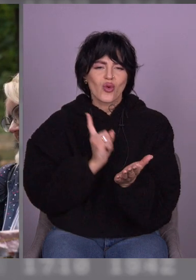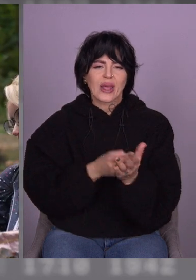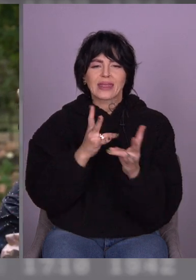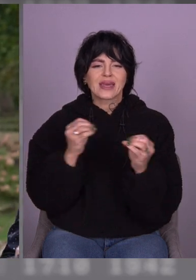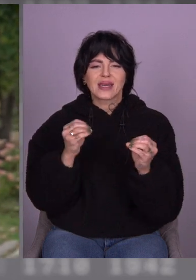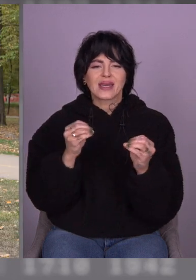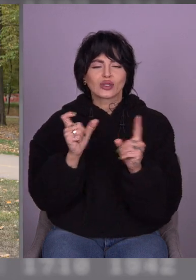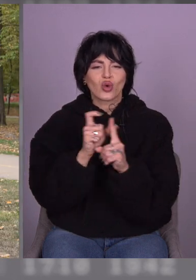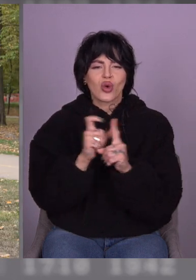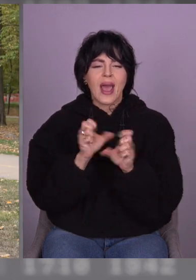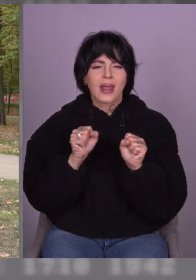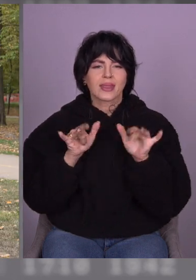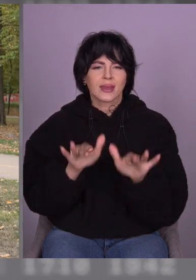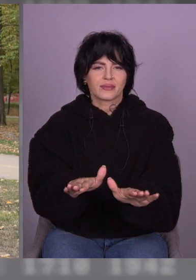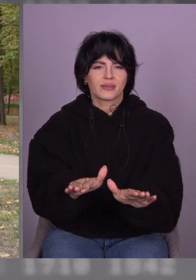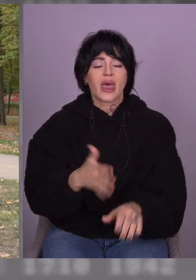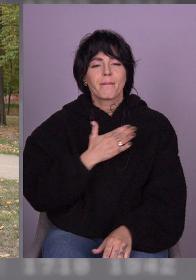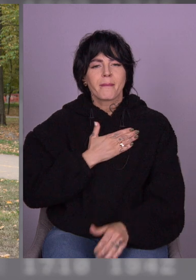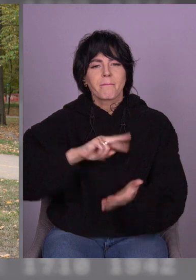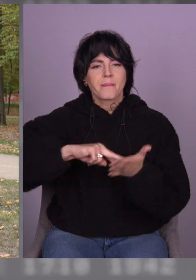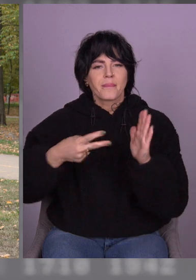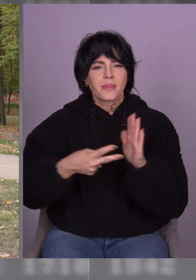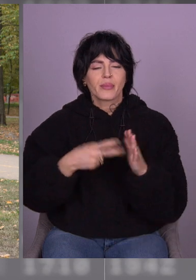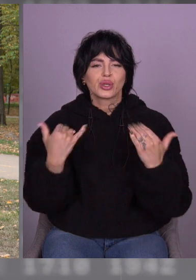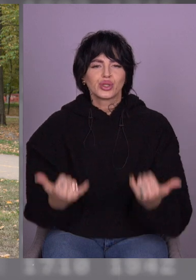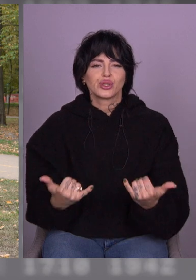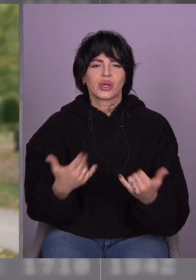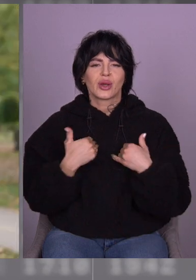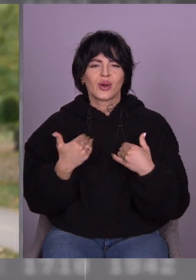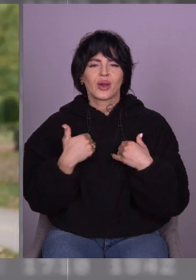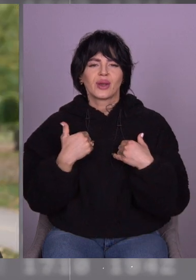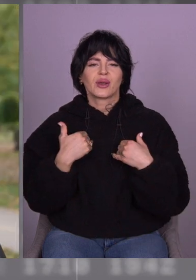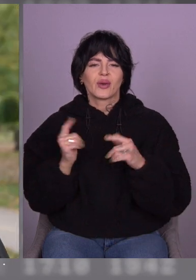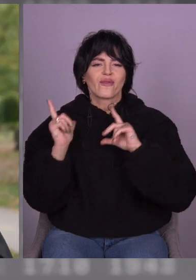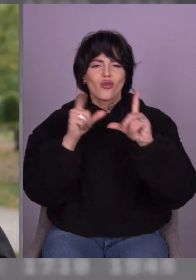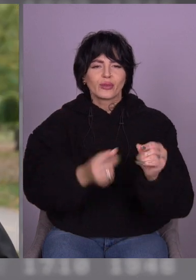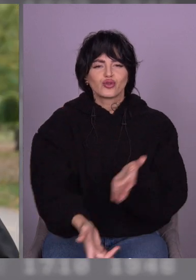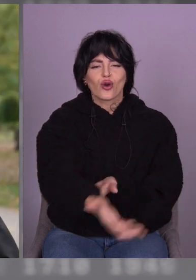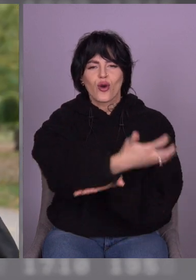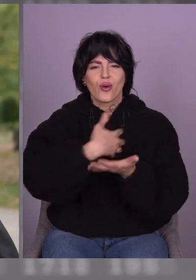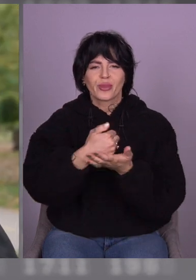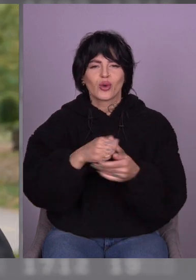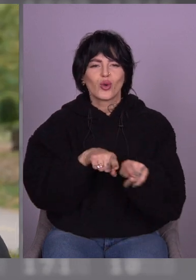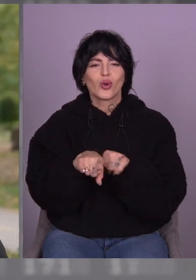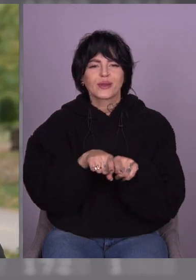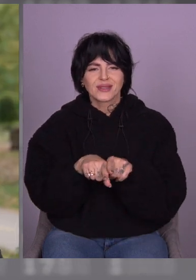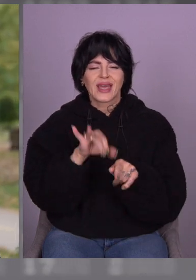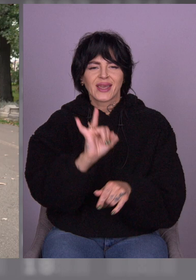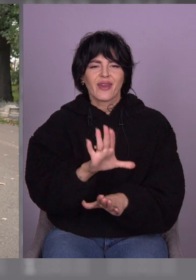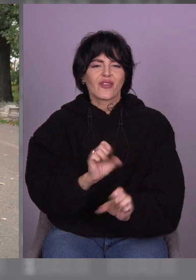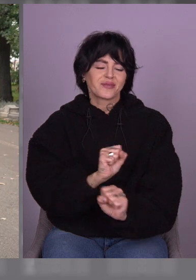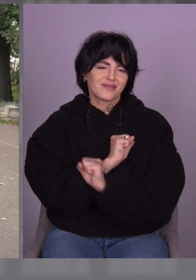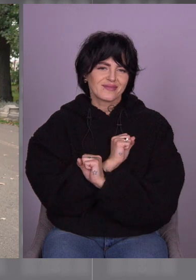одне одного. Наші плани зараз – поїхати і з'їсти цьогорічний урожай огірки. І відпочити. І відпочити.